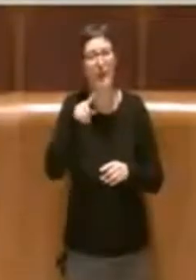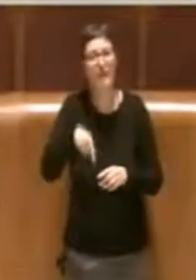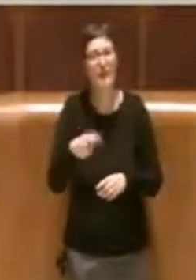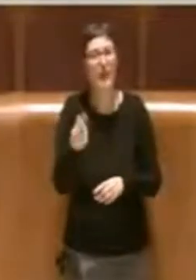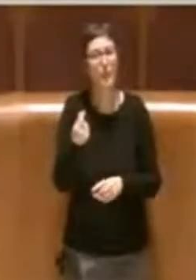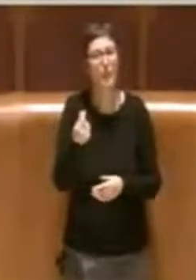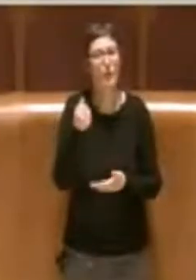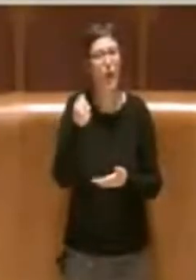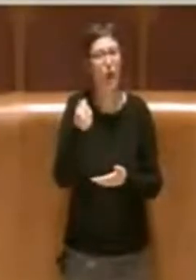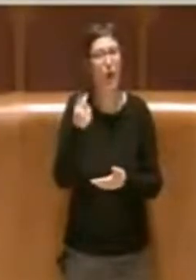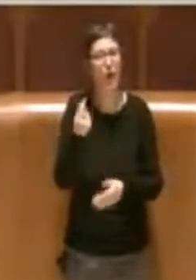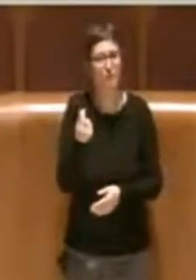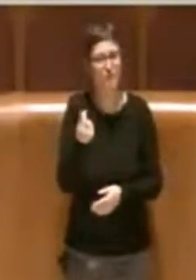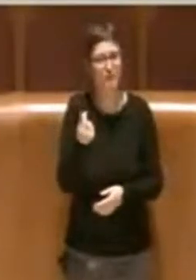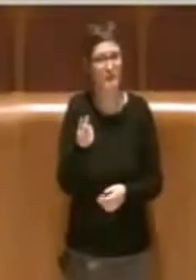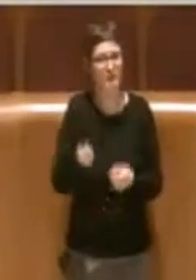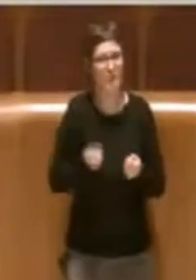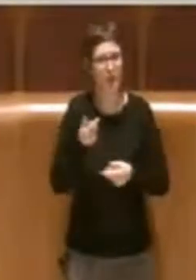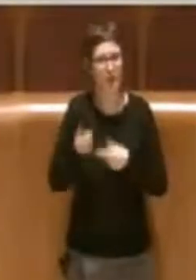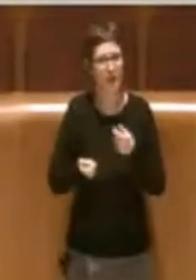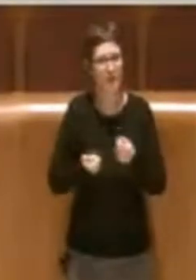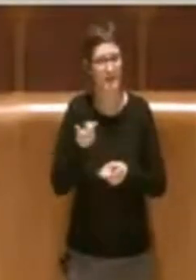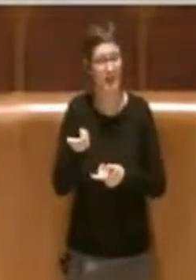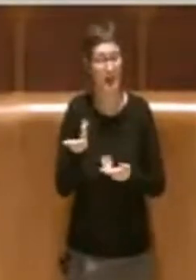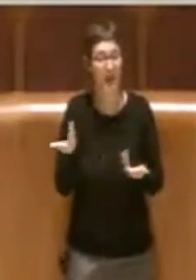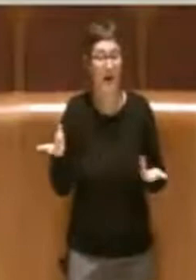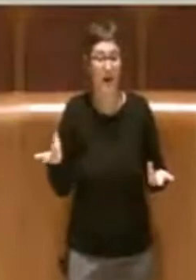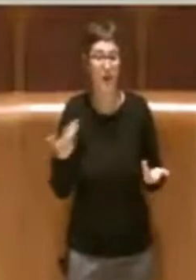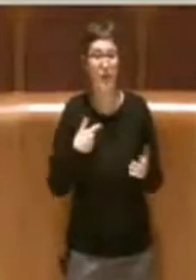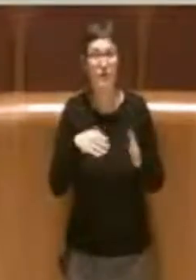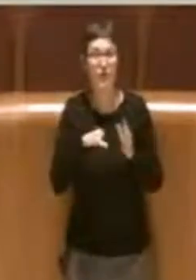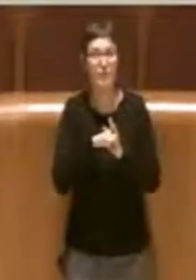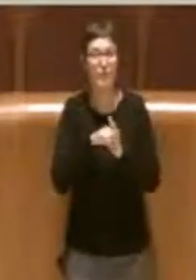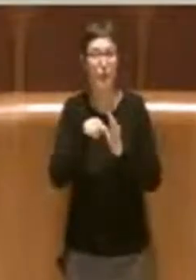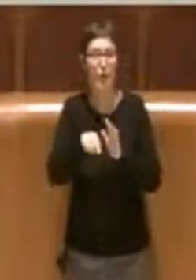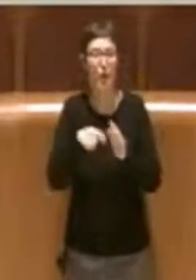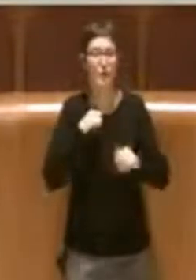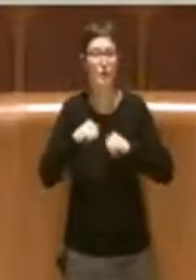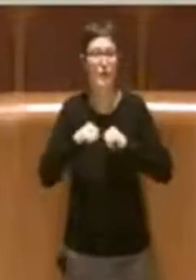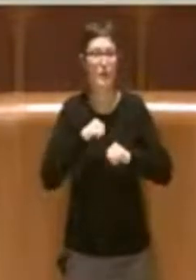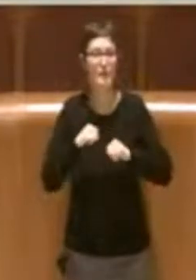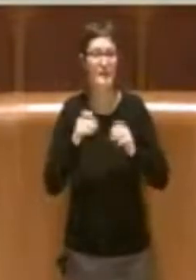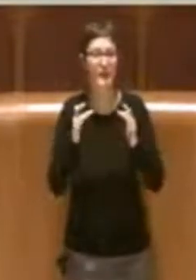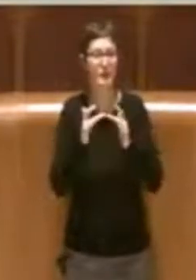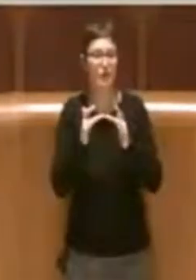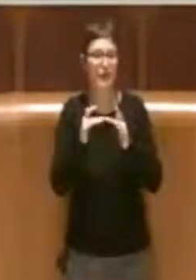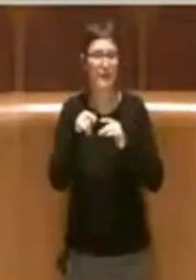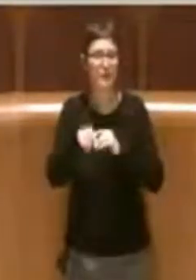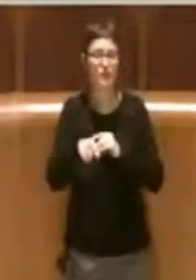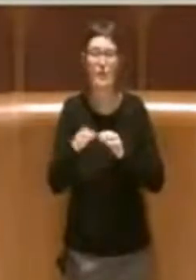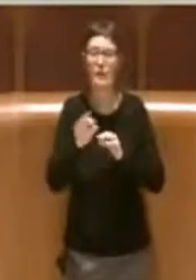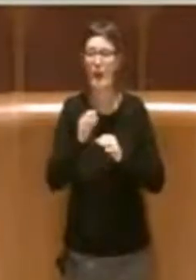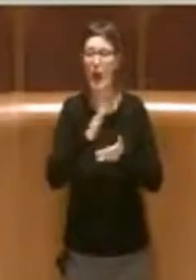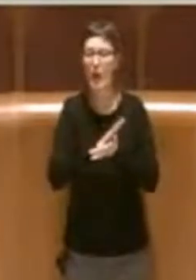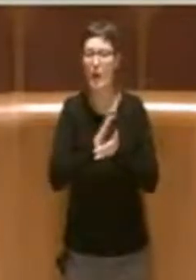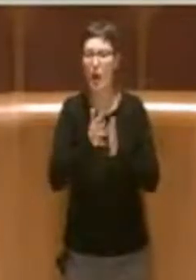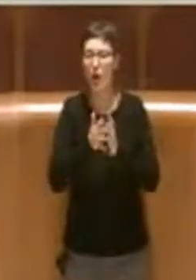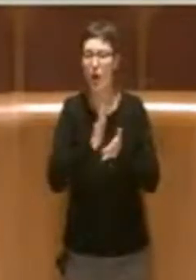quindi poi, come sappiamo, nell'ambito del codice dell'amministrazione digitale e poi di tutti i successivi atti